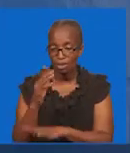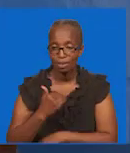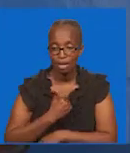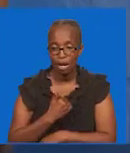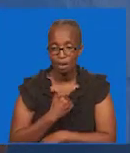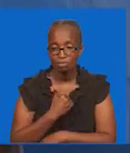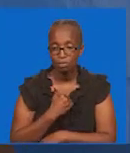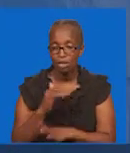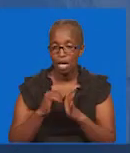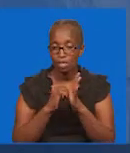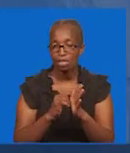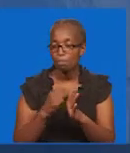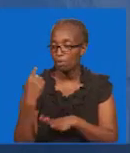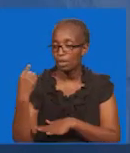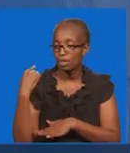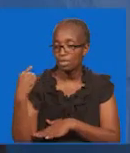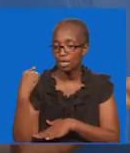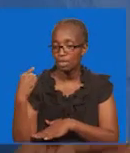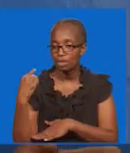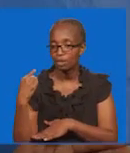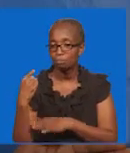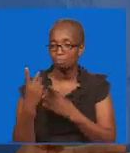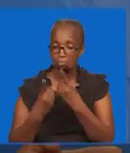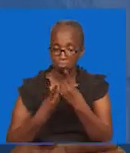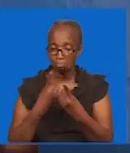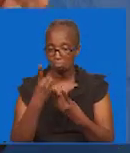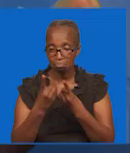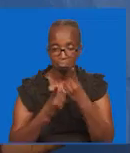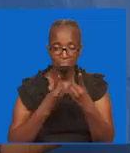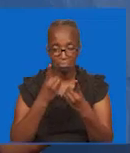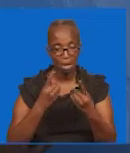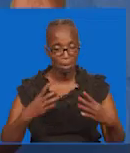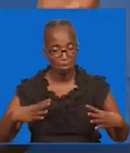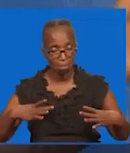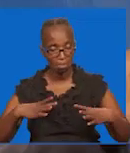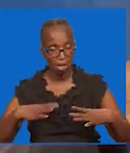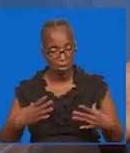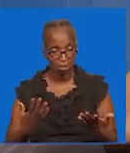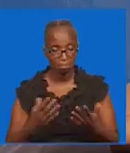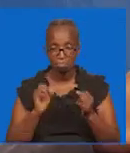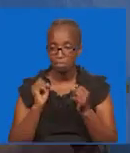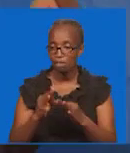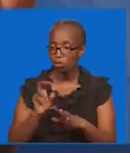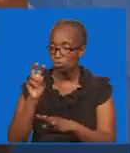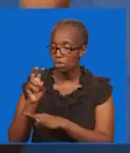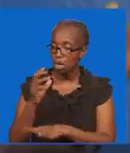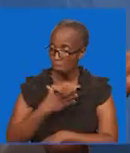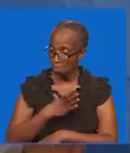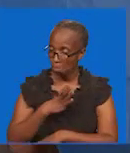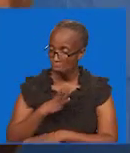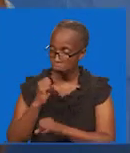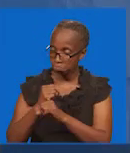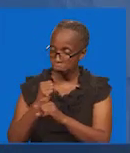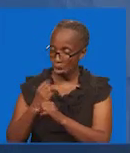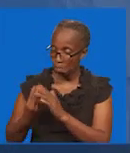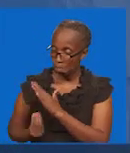Tusefanya ini Tusefanya hii Kama jana nizungumizia kuhusu Nizungumizia kuhusu Prime Iwe kime zungumizia kuhusu Prime